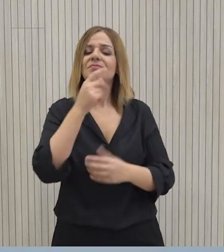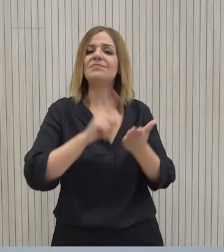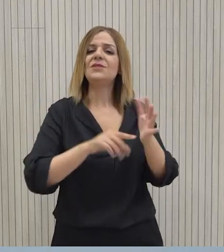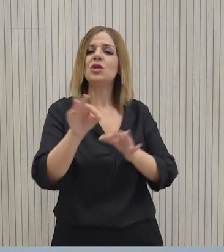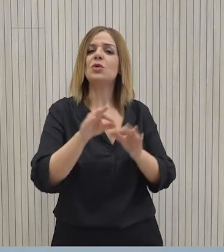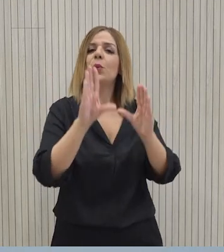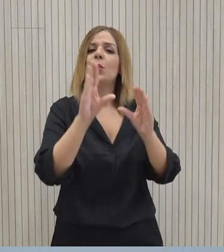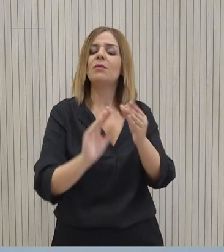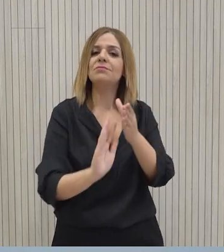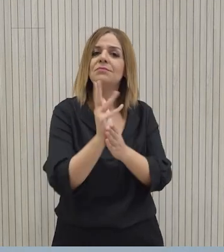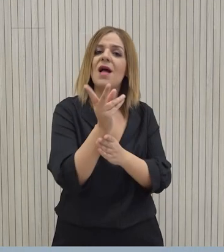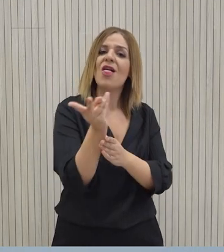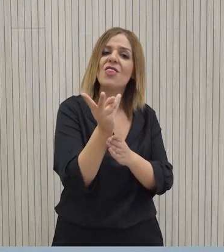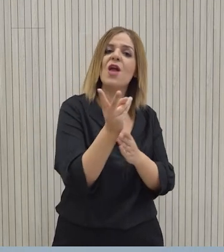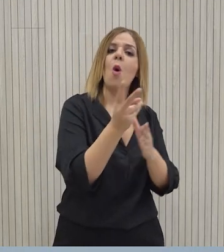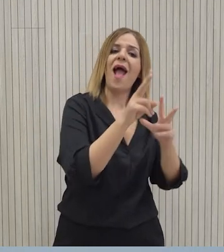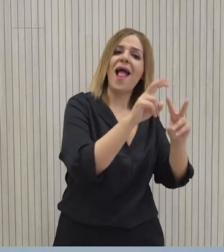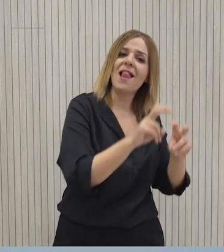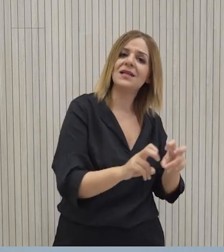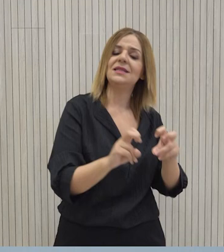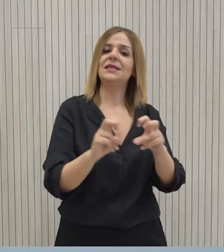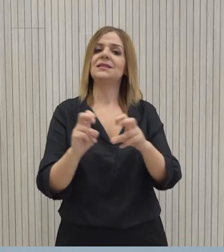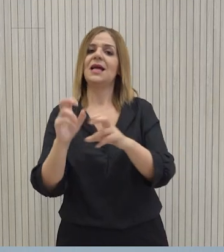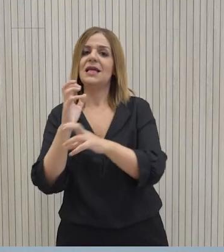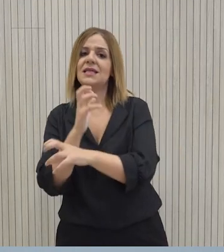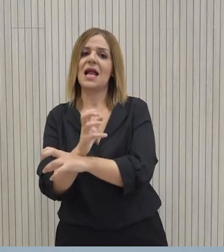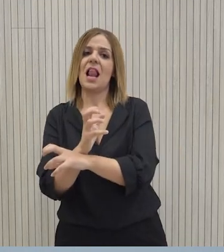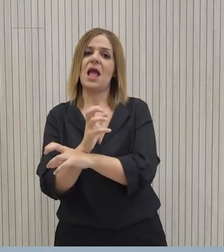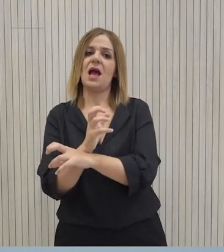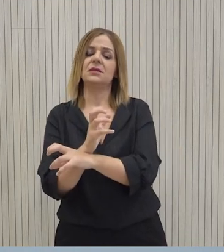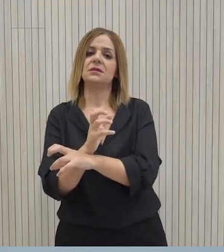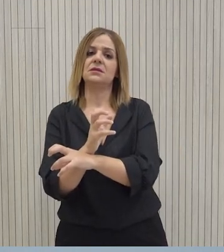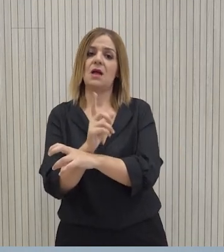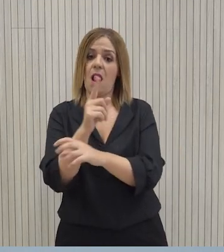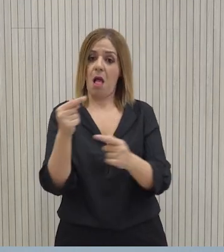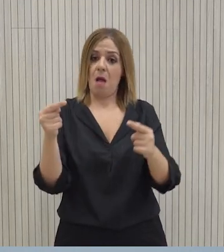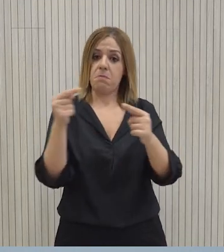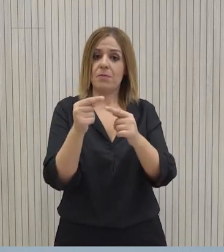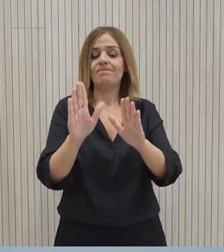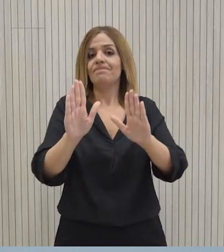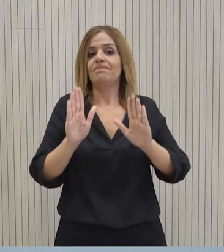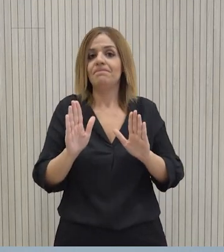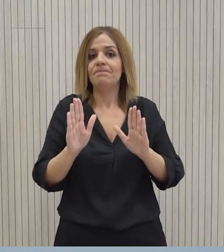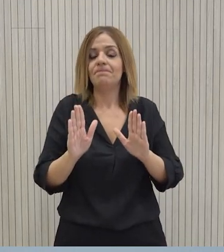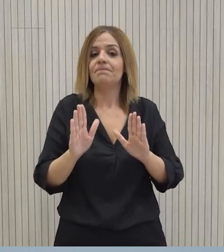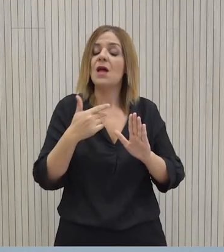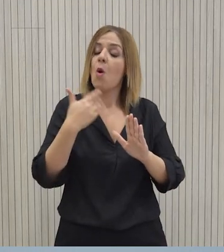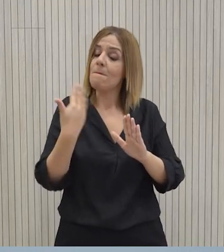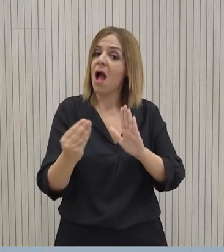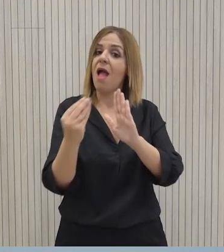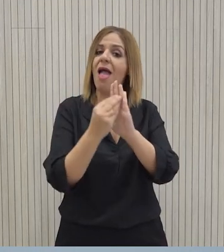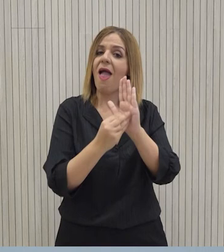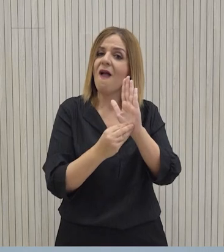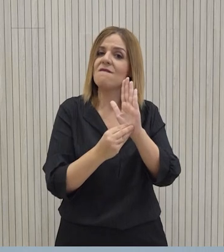τον εξυγχρονισμό και των δύο αυτών ανεξάρτητων θεσμών ιδιαίτερα για το ζήτημα το οποίο όμως αναφέρεστε το οποίο ναι συμπεριλαμβάνεται στο πρόγραμμα διακυβέρνησης του